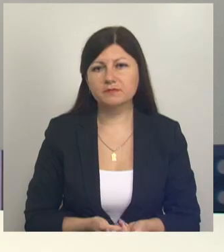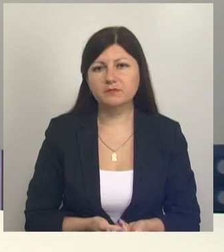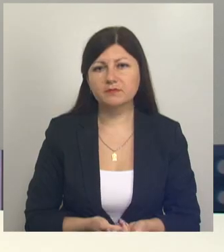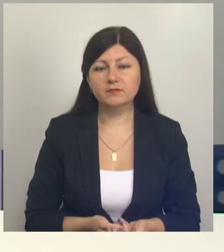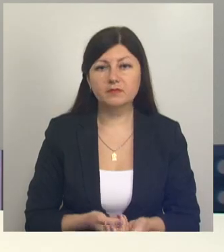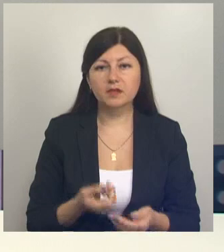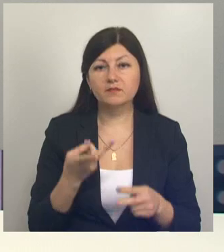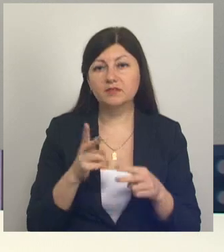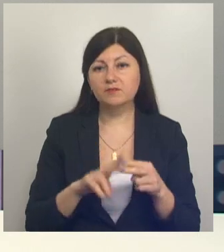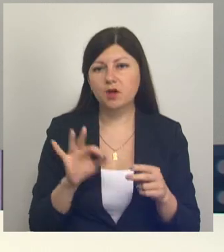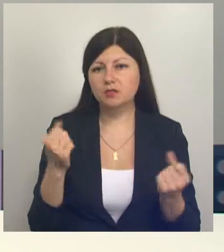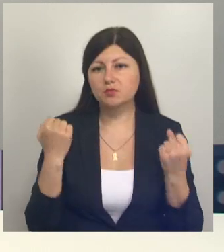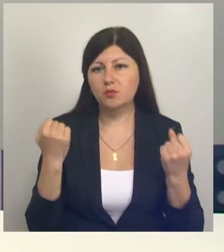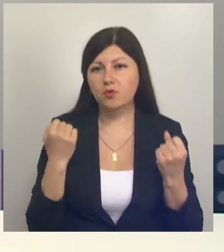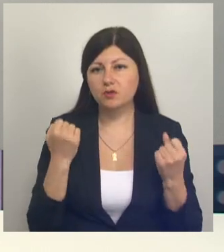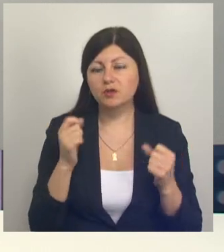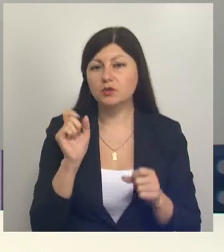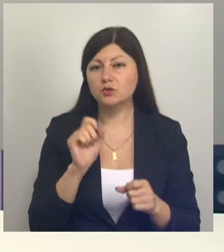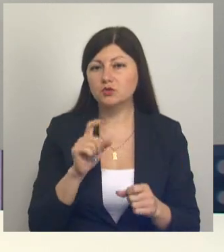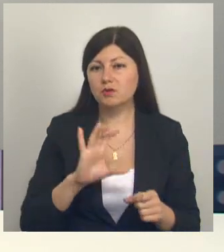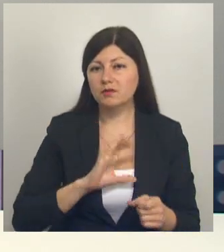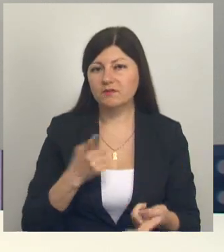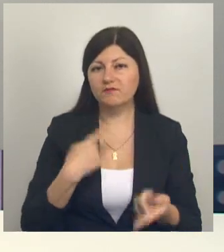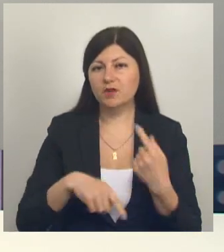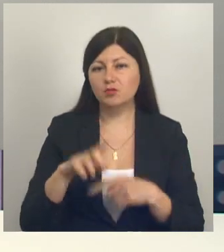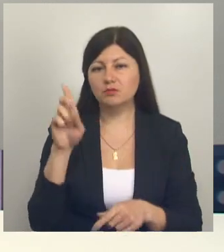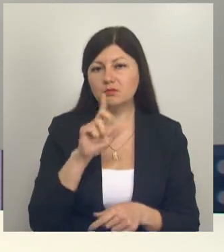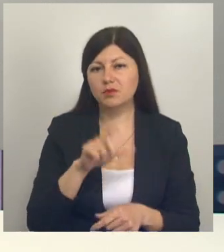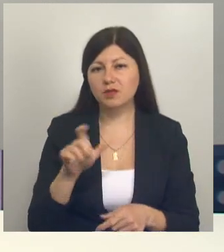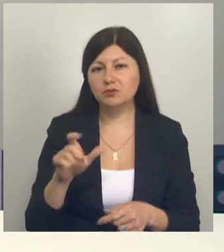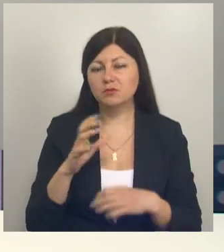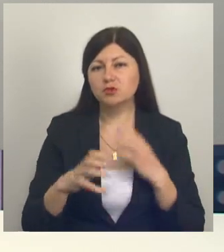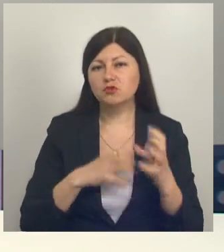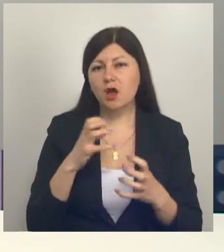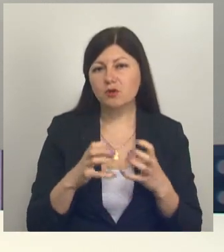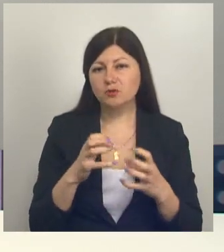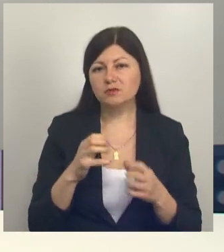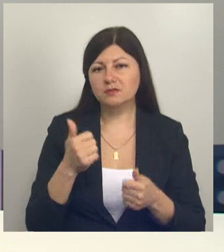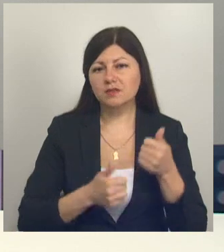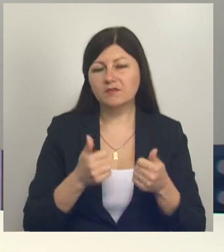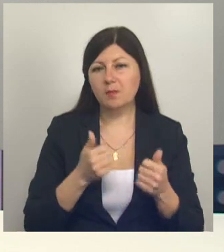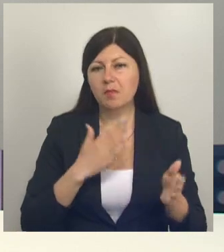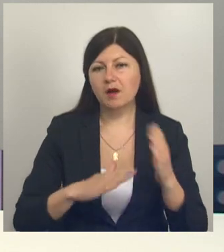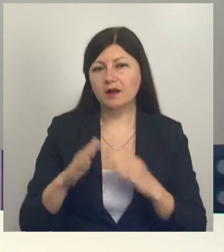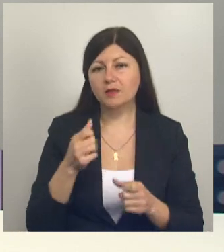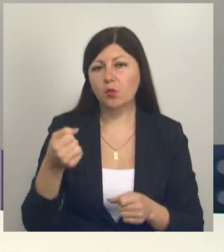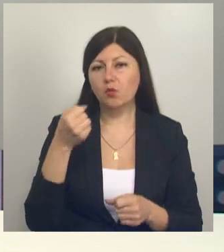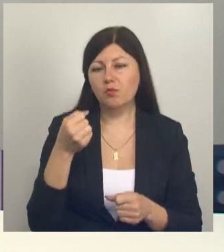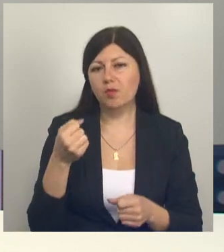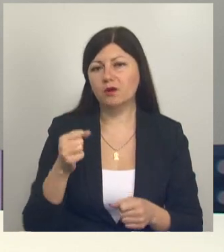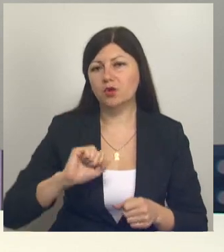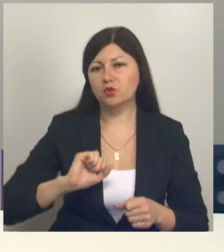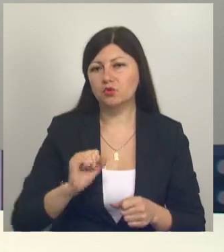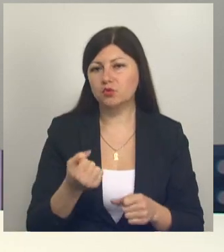В завершение о спорте. С золотом вернулись белгородцы с международных соревнований по каратэ Кубок Дружбы, которые на днях